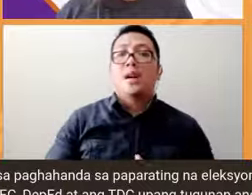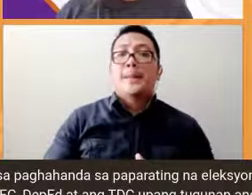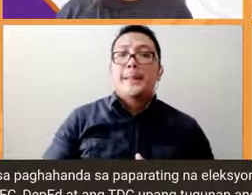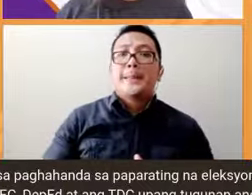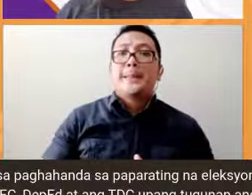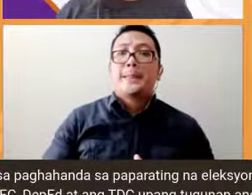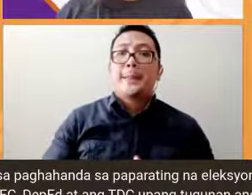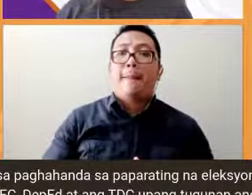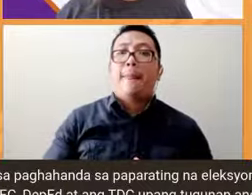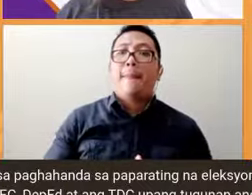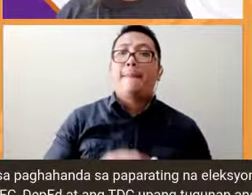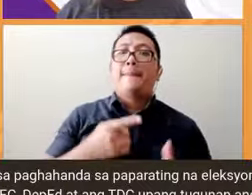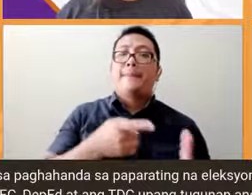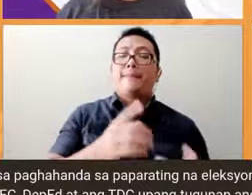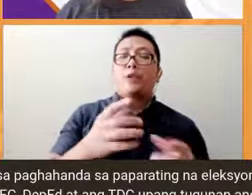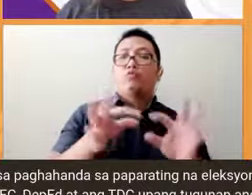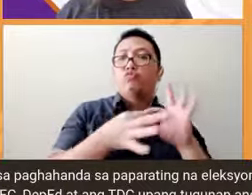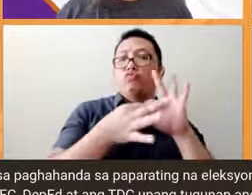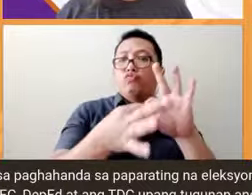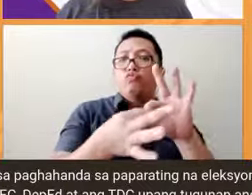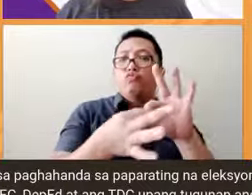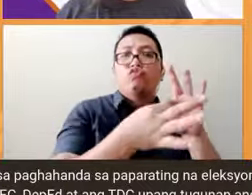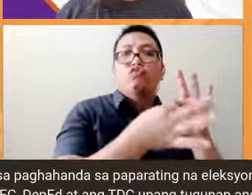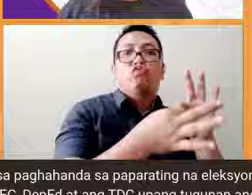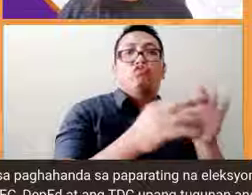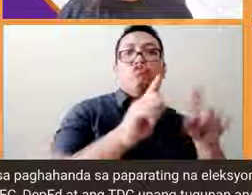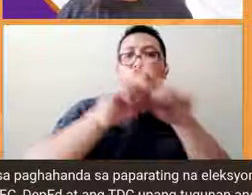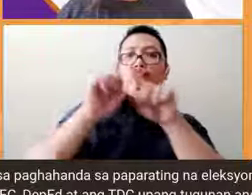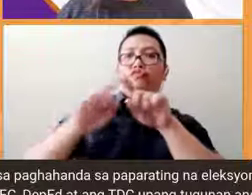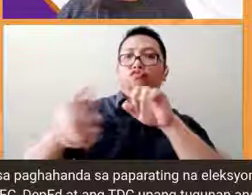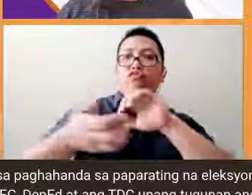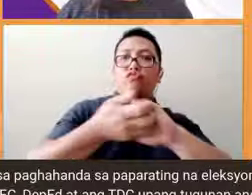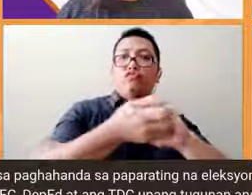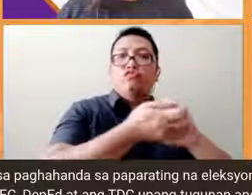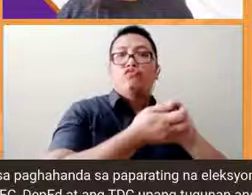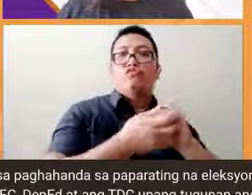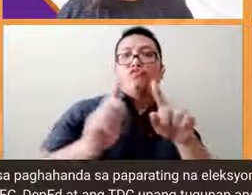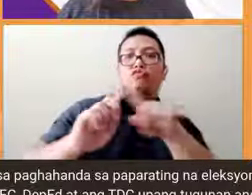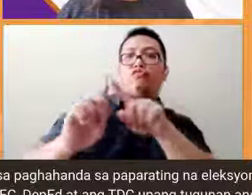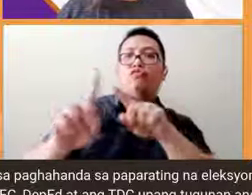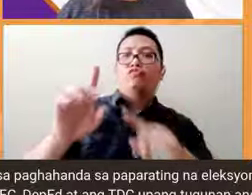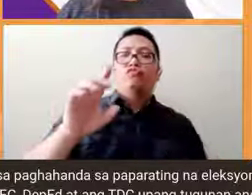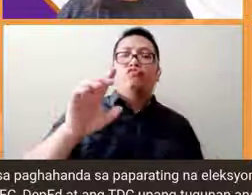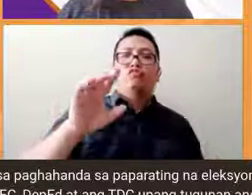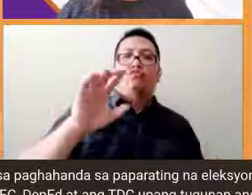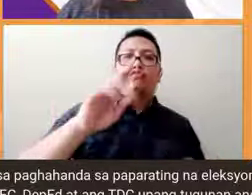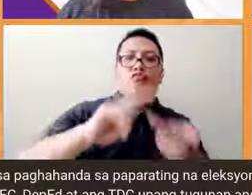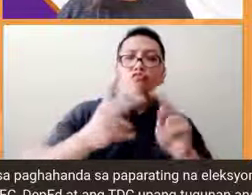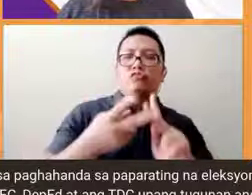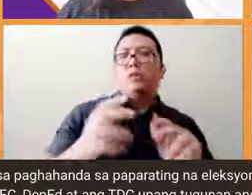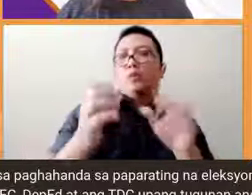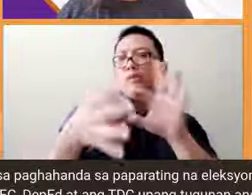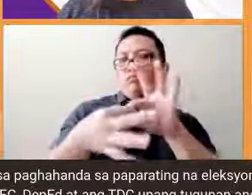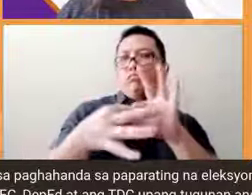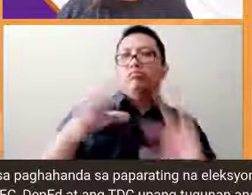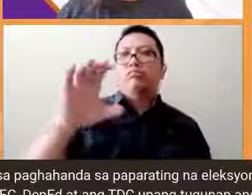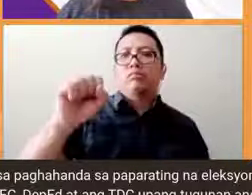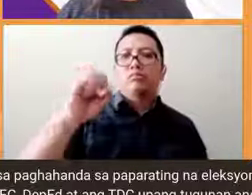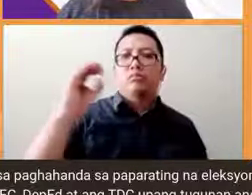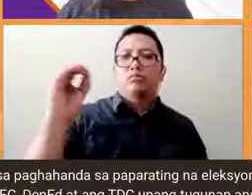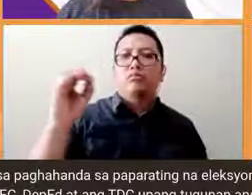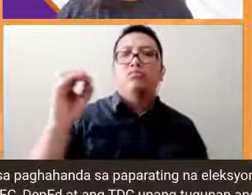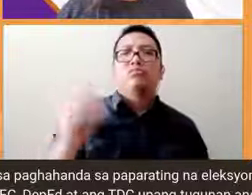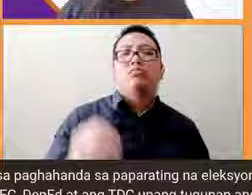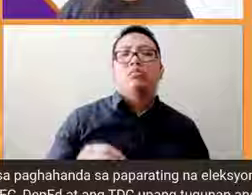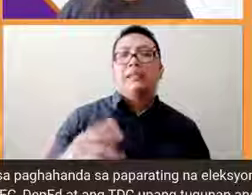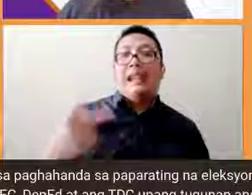nakikipag-ugnayan tayo sa mga stakeholders or mismong people's organization organizations of persons with disabilities meron na kasi tayo